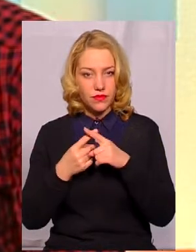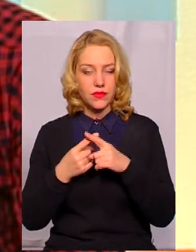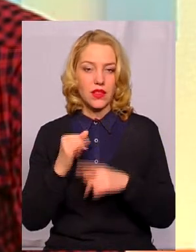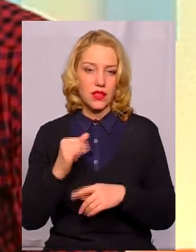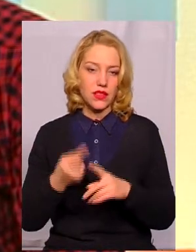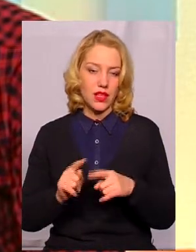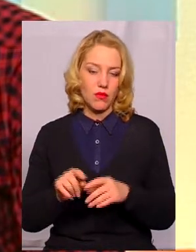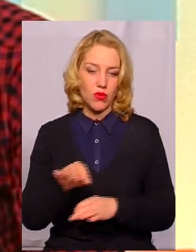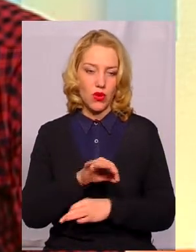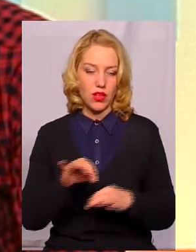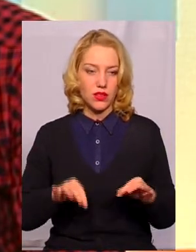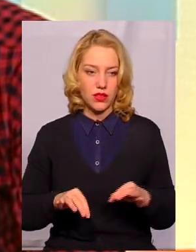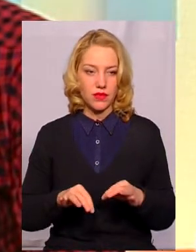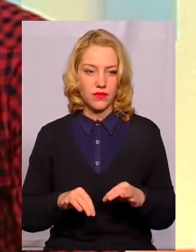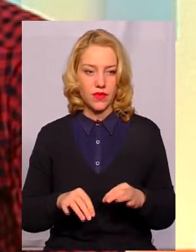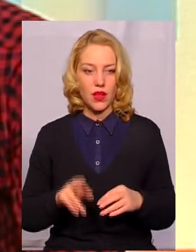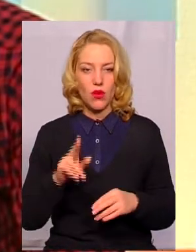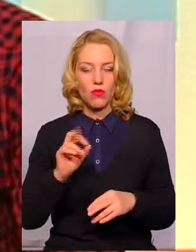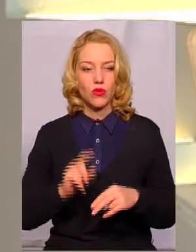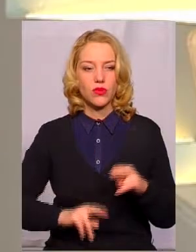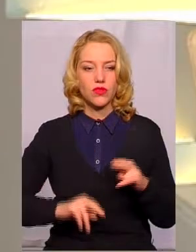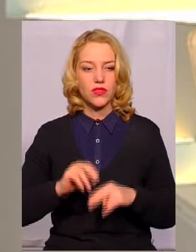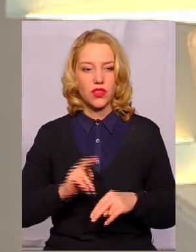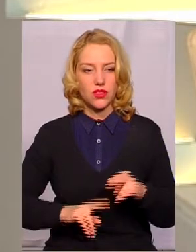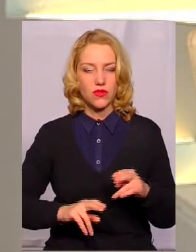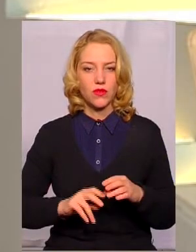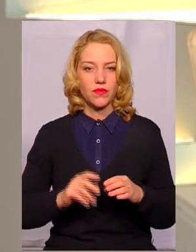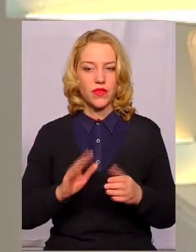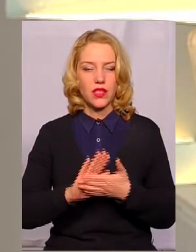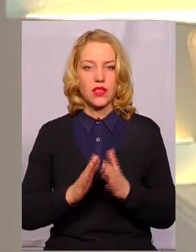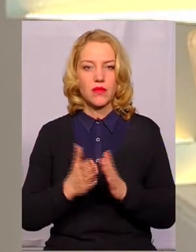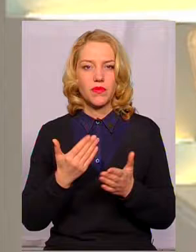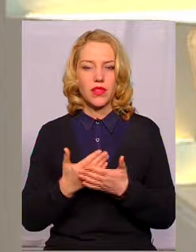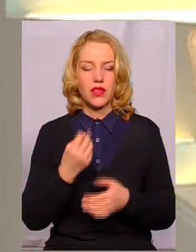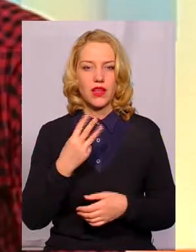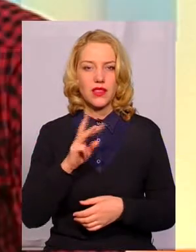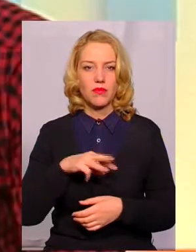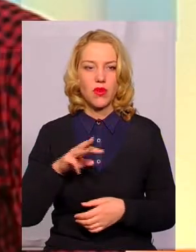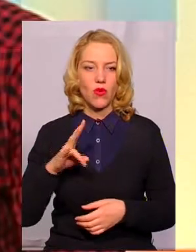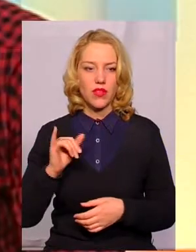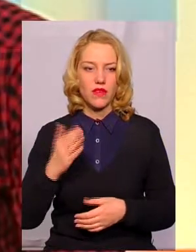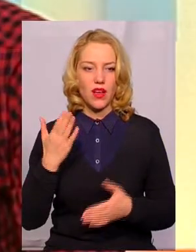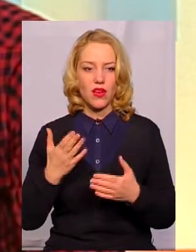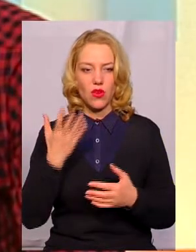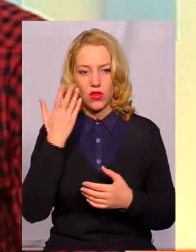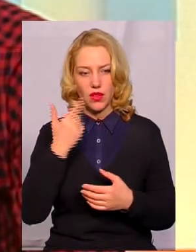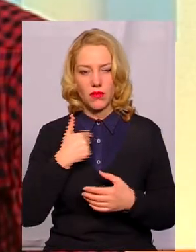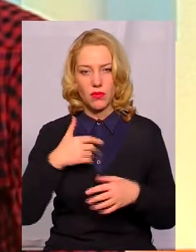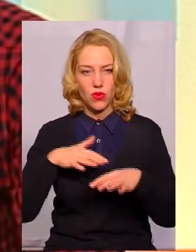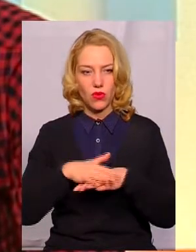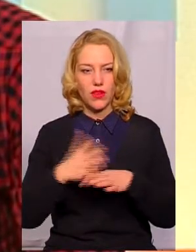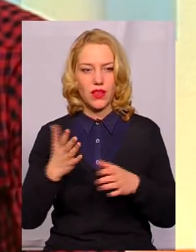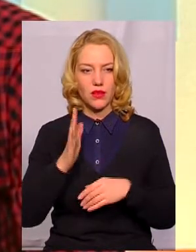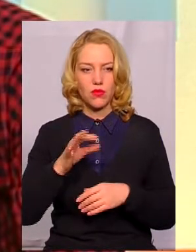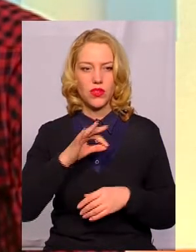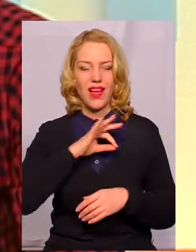цей проєкт по будівництву склав десь біля 13 мільйонів. Але коли ми прорахували ефект, який буде,